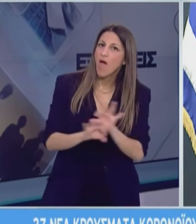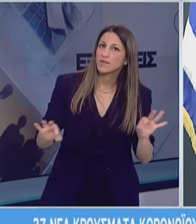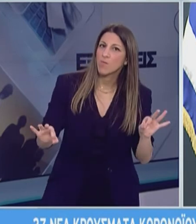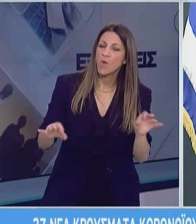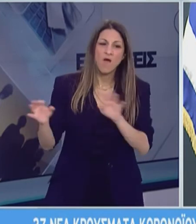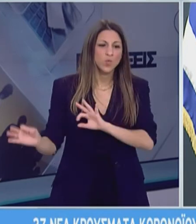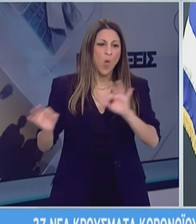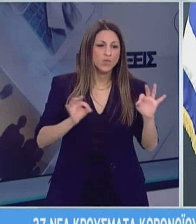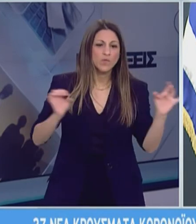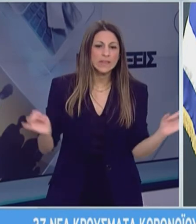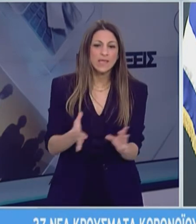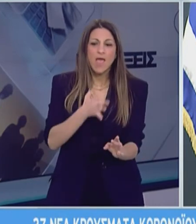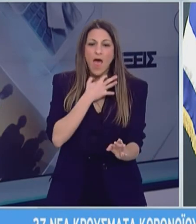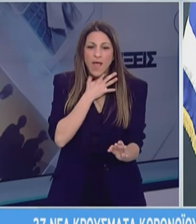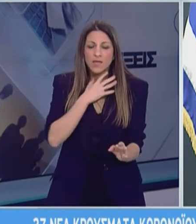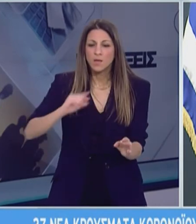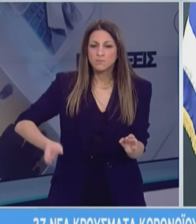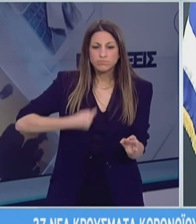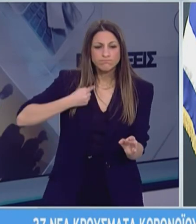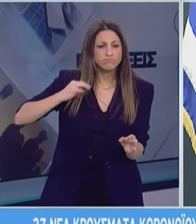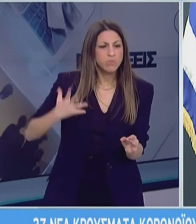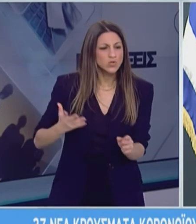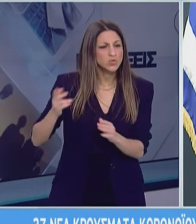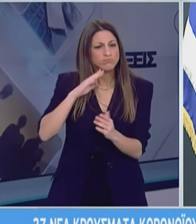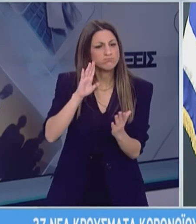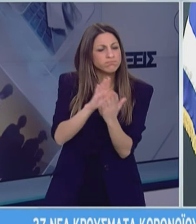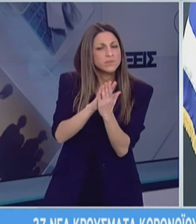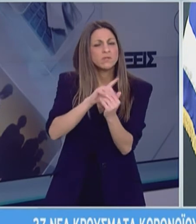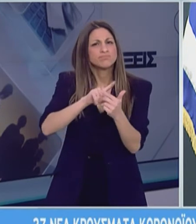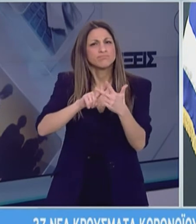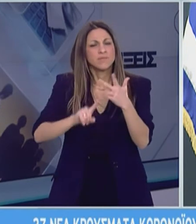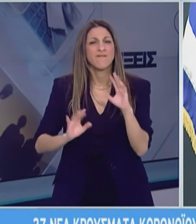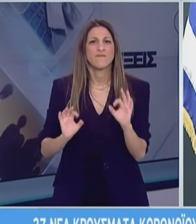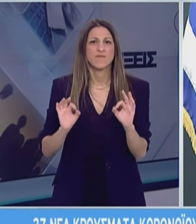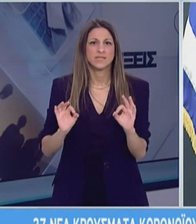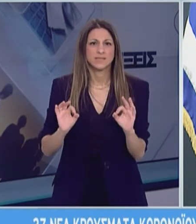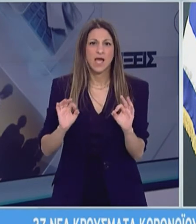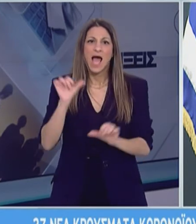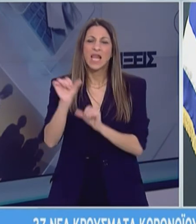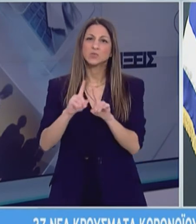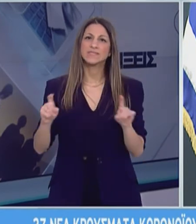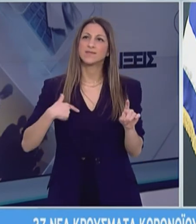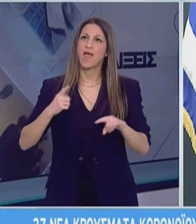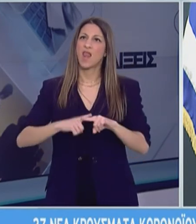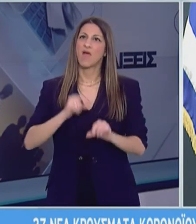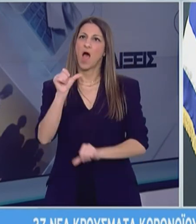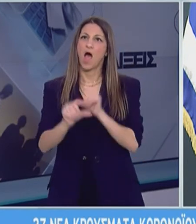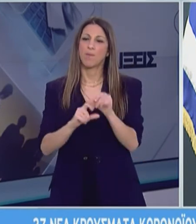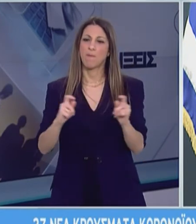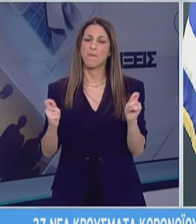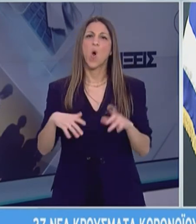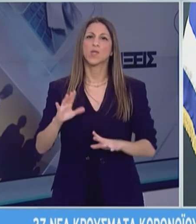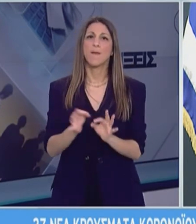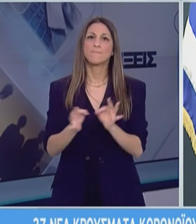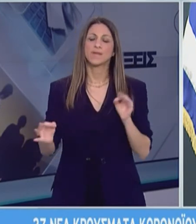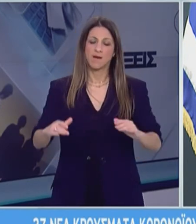αντιμετώπισης επιδημιών των αναπνευστικούς αυτούς πληθυσμούς σίγουρα δεν αλλάζουν στο τι κάνουμε στη χώρα μας τα